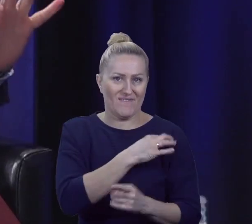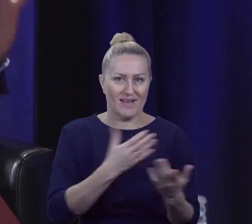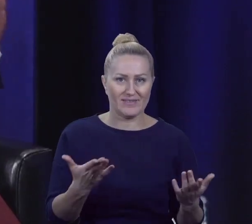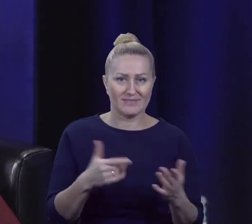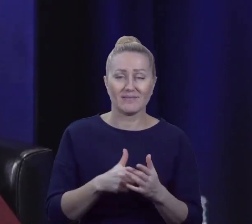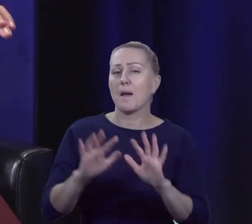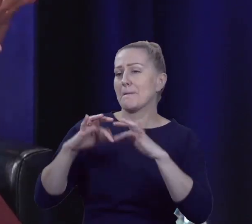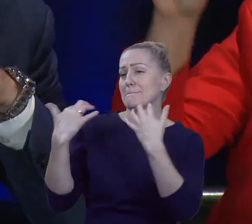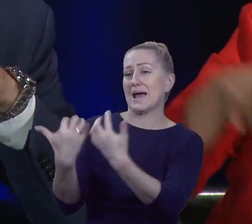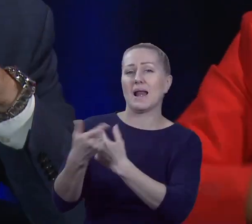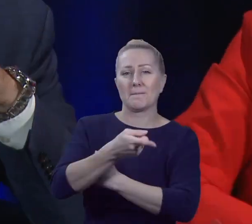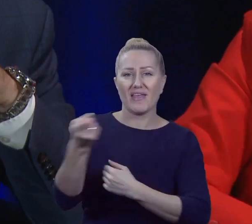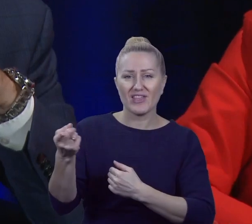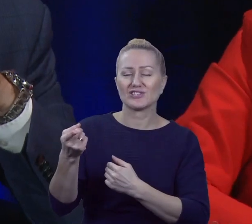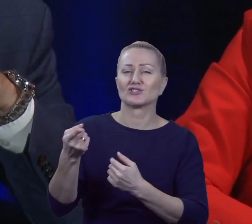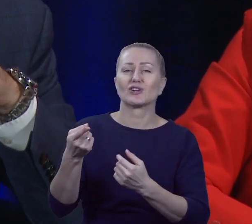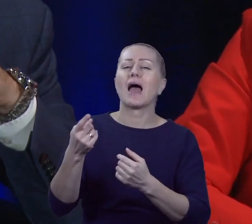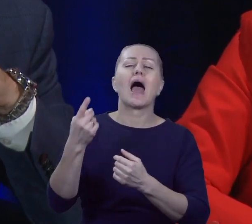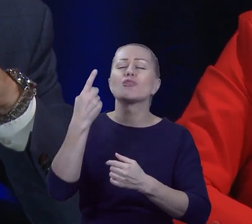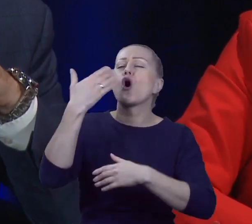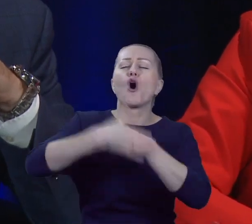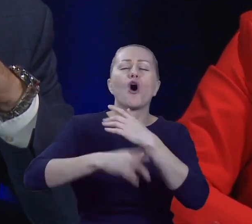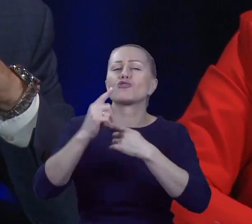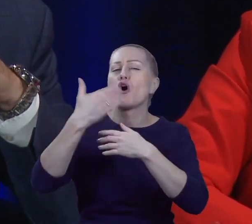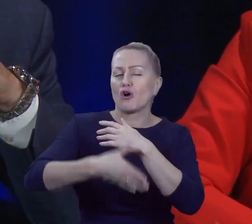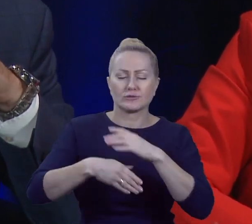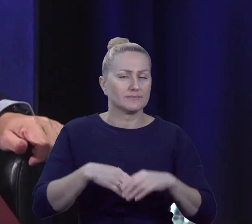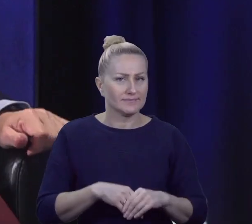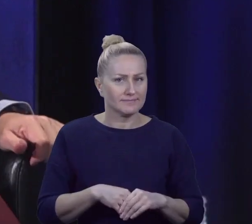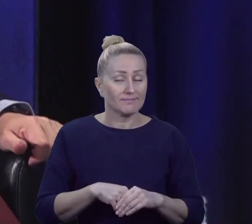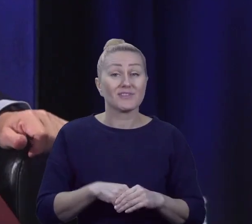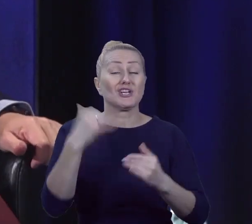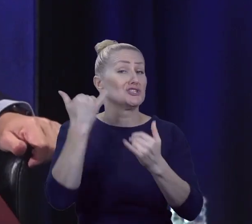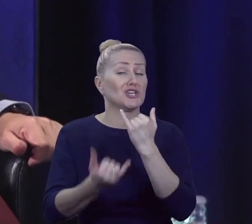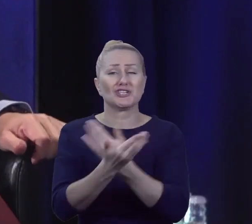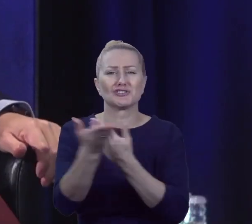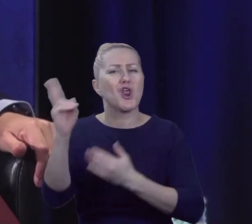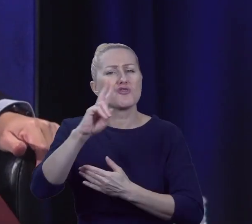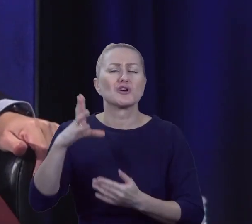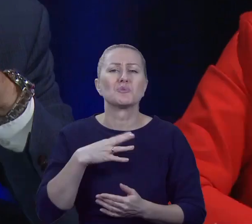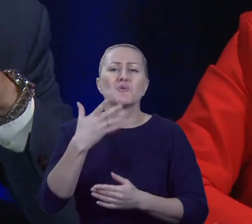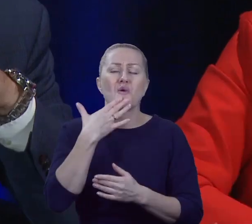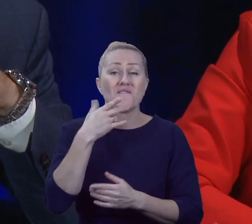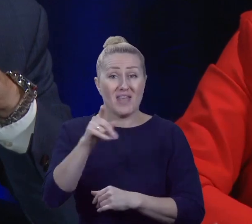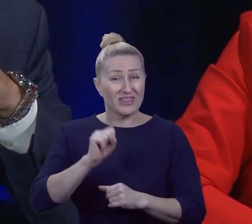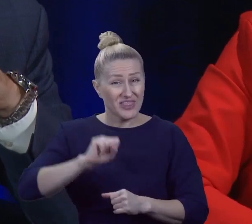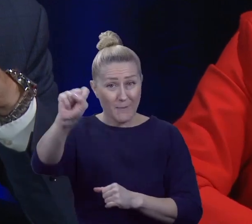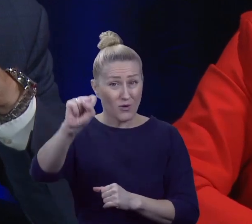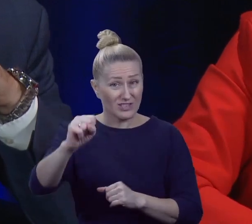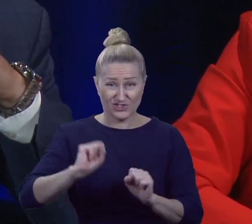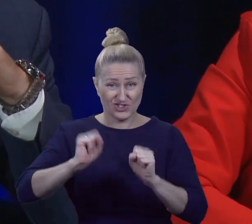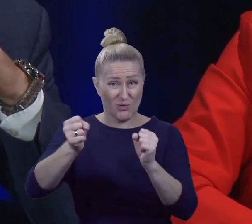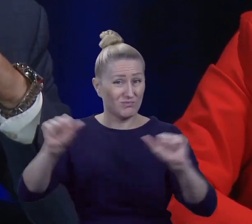parlamentarzystów... I tylko kończąc, i tylko kończąc, i tylko kończąc. Jeżeli ktoś mówi, że demokracja działa źle,